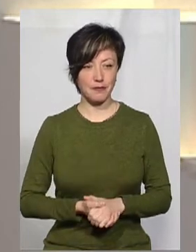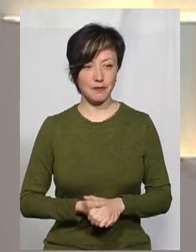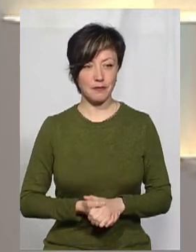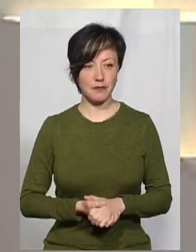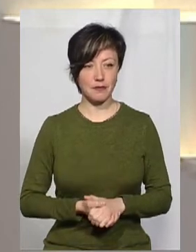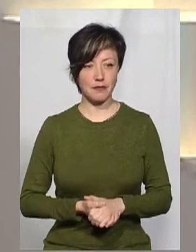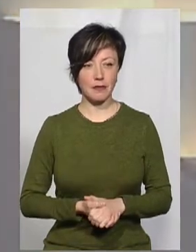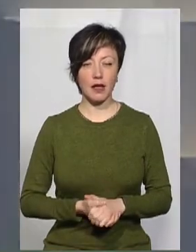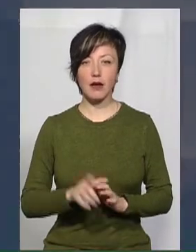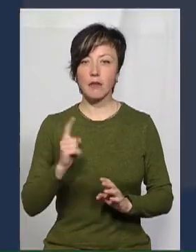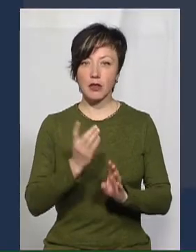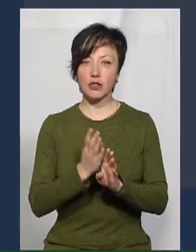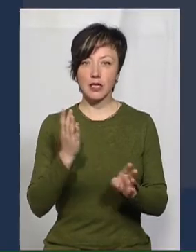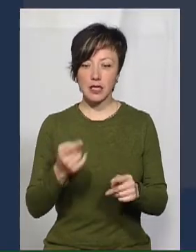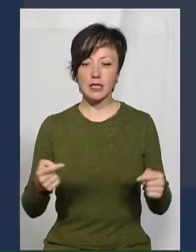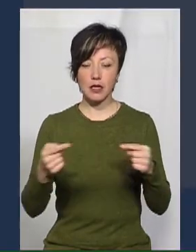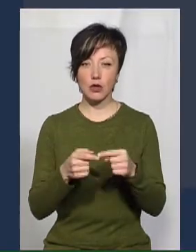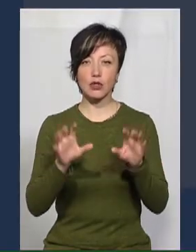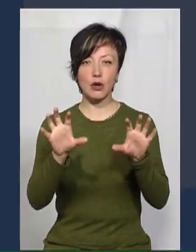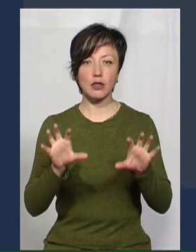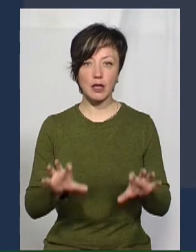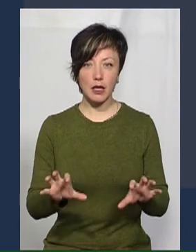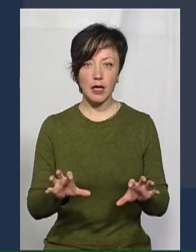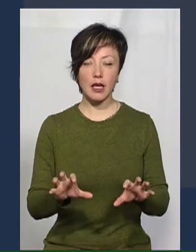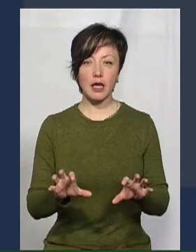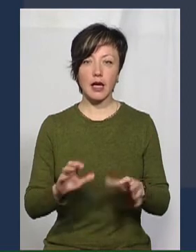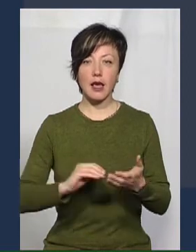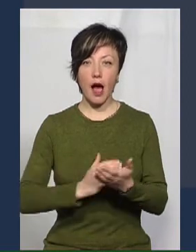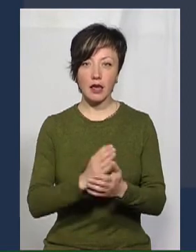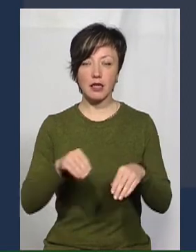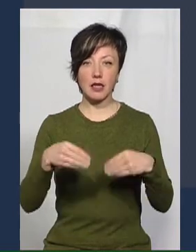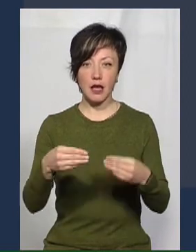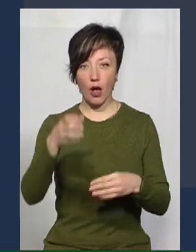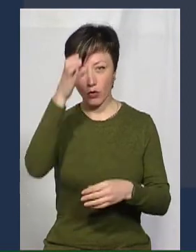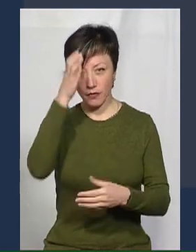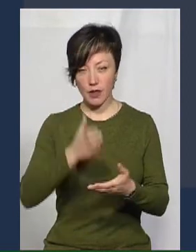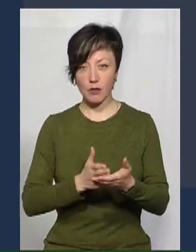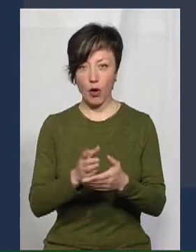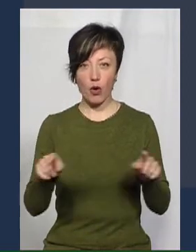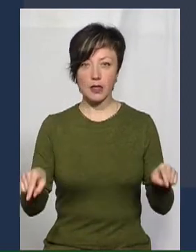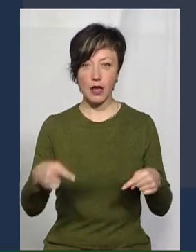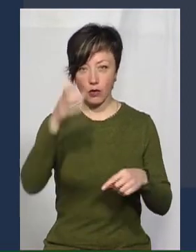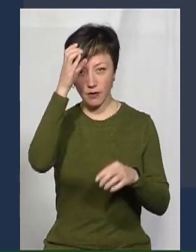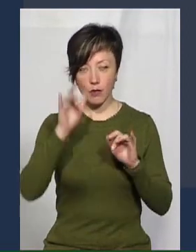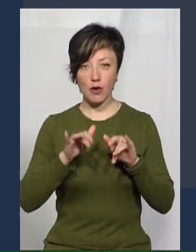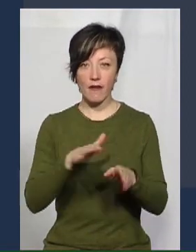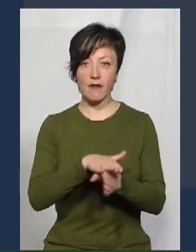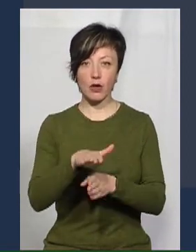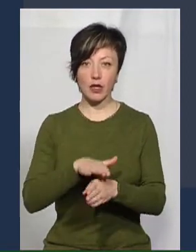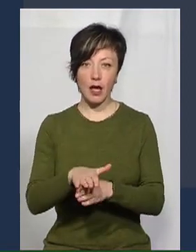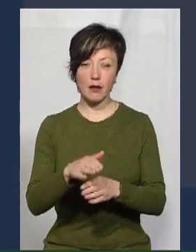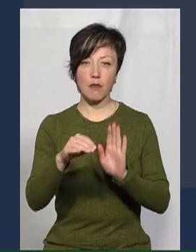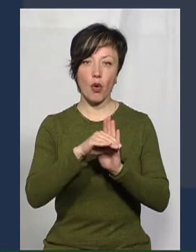Ну, насамперед, згідно чинного законодавства, якість надання освітніх послуг і організація освітнього процесу, виконання